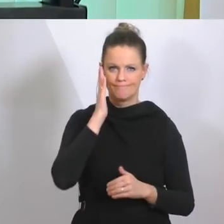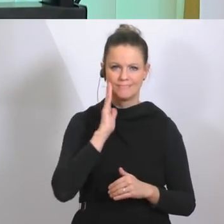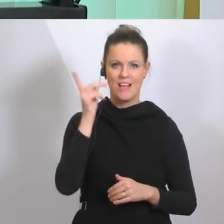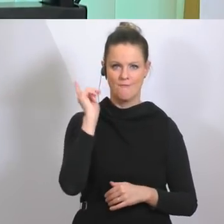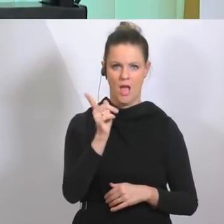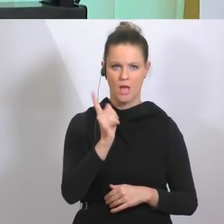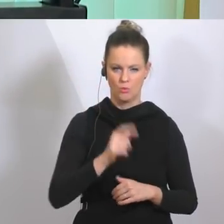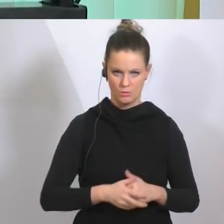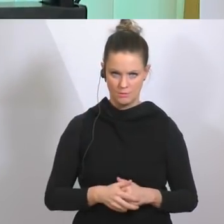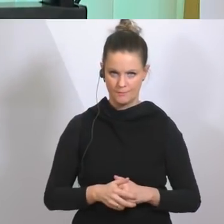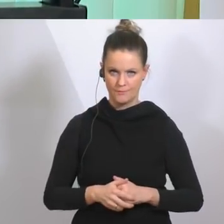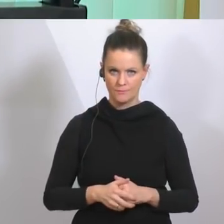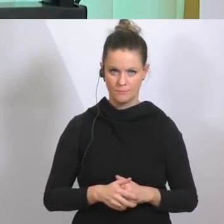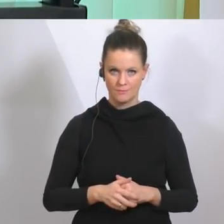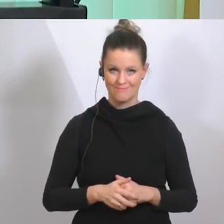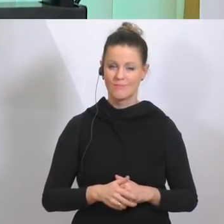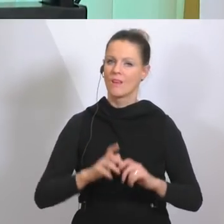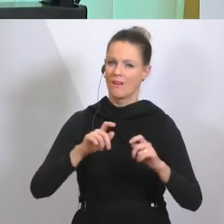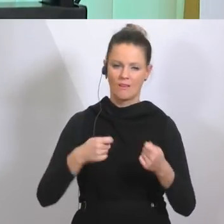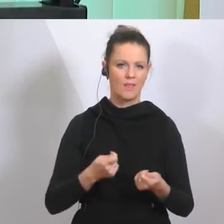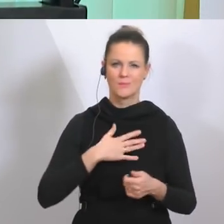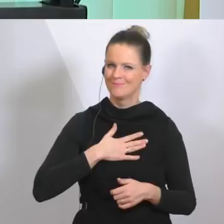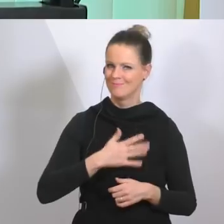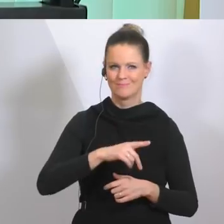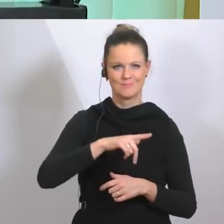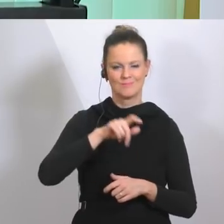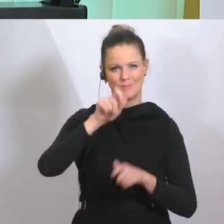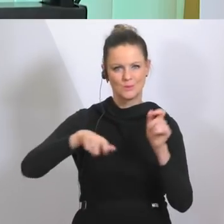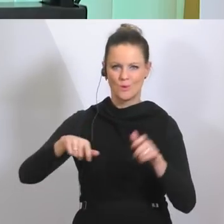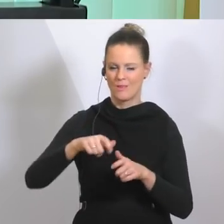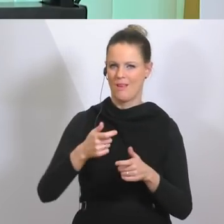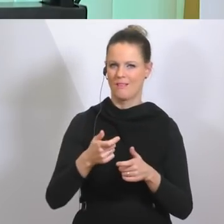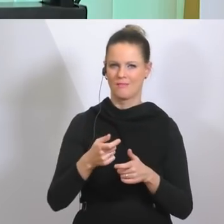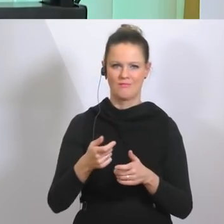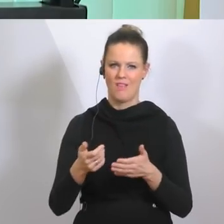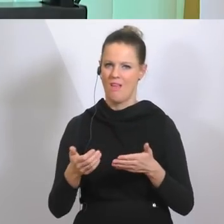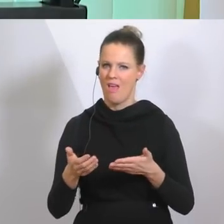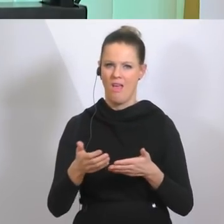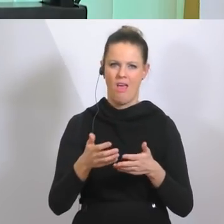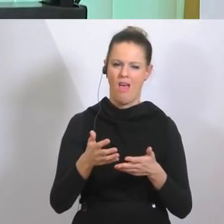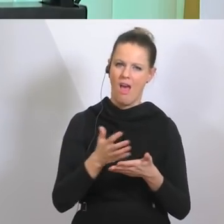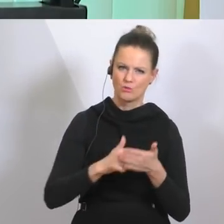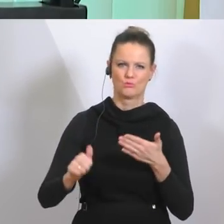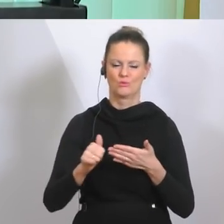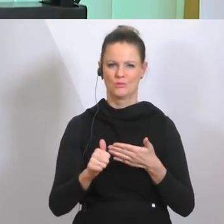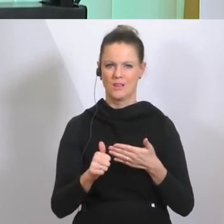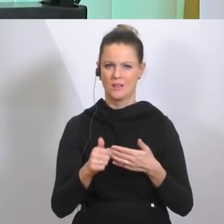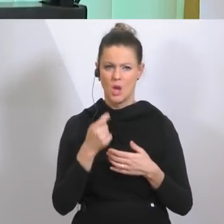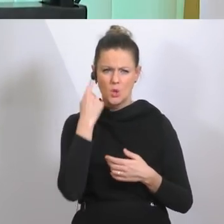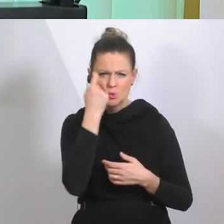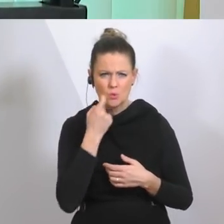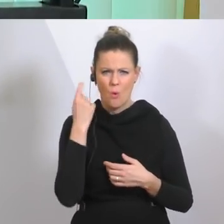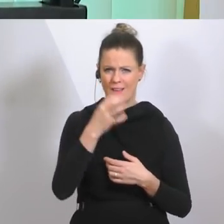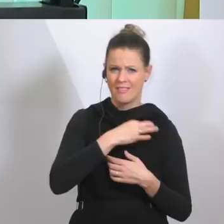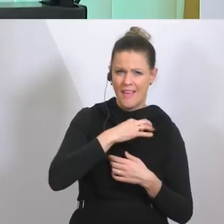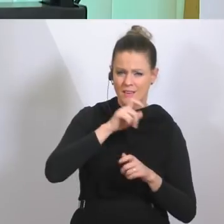Krisen werden auch immer von Menschen ausgenutzt, die mit der Angst und der Sorge der Menschen Geschäftemacherei betreiben. Gerade